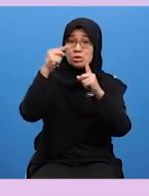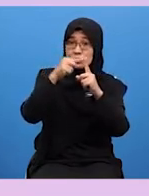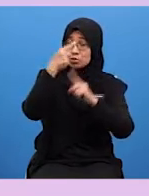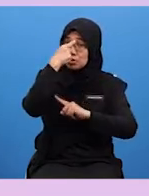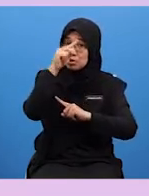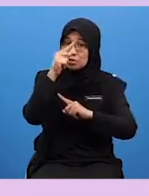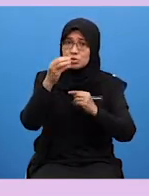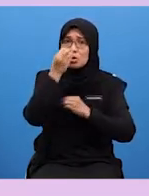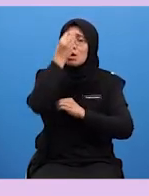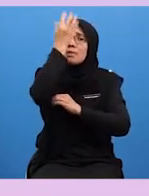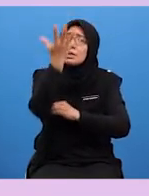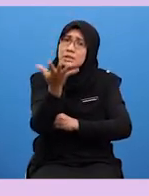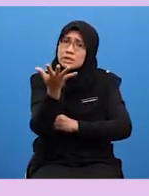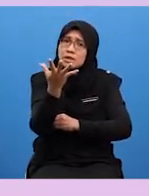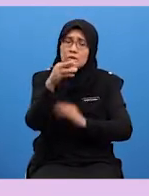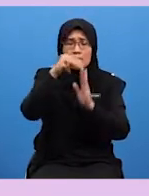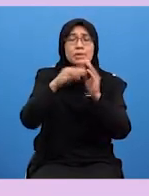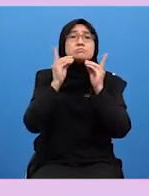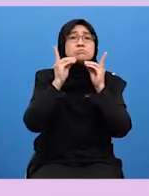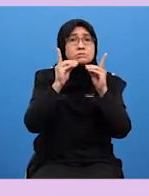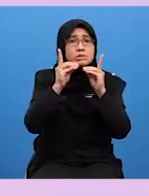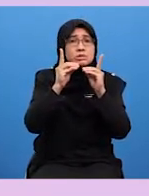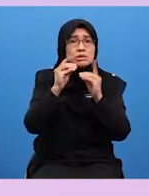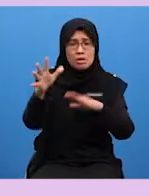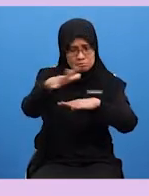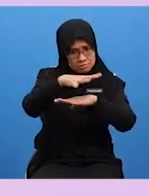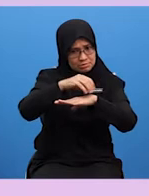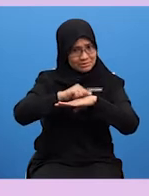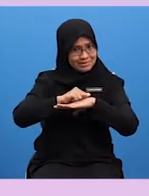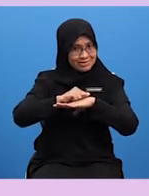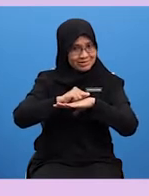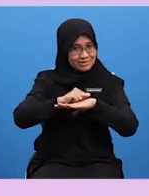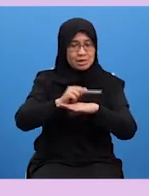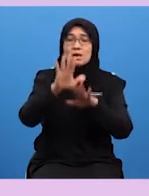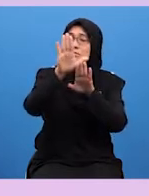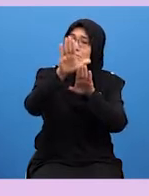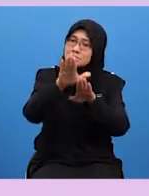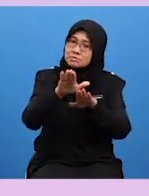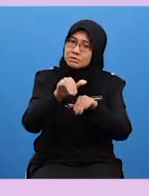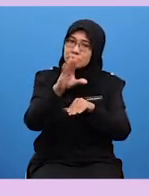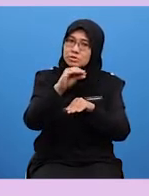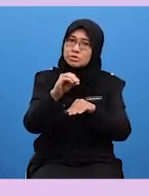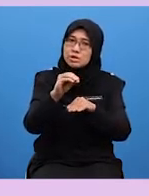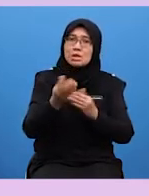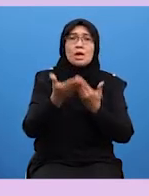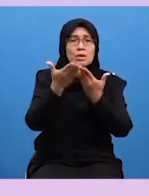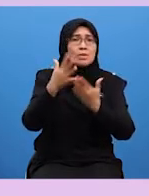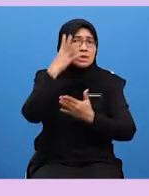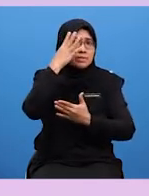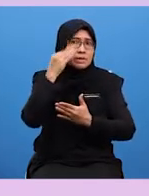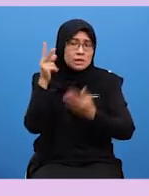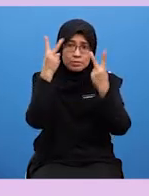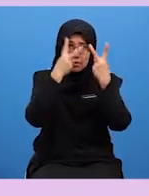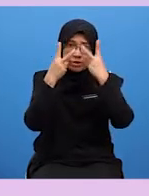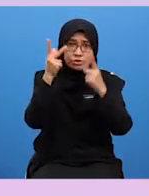Untuk memberitahu Mendidik, mempengaruhi Memujuk dan memberi pengalaman visual kepada